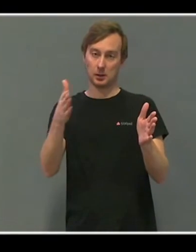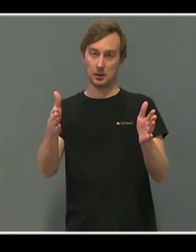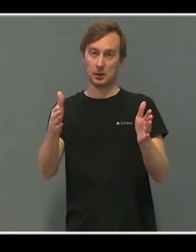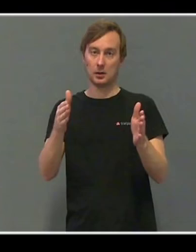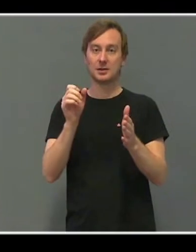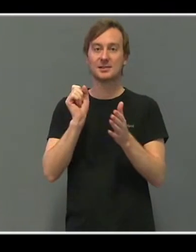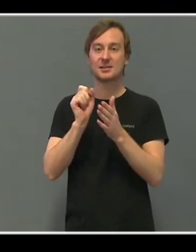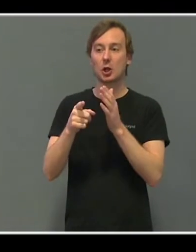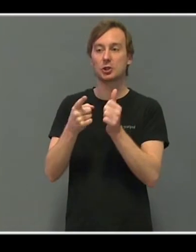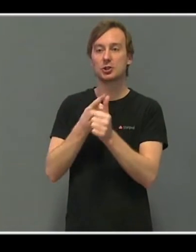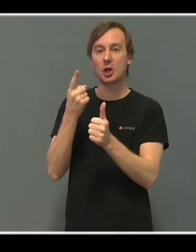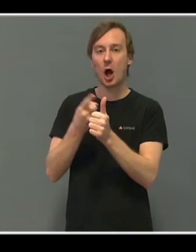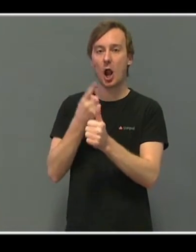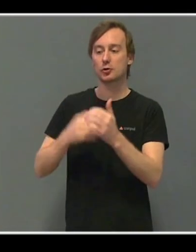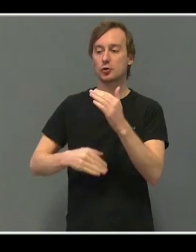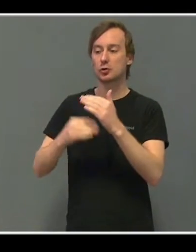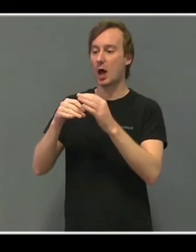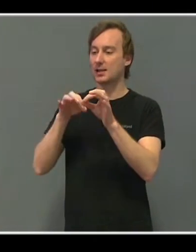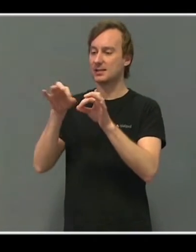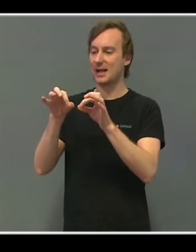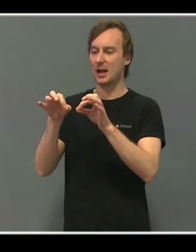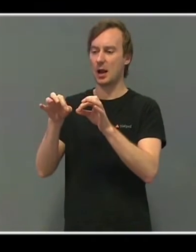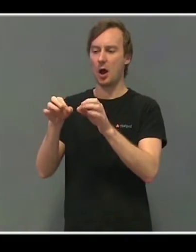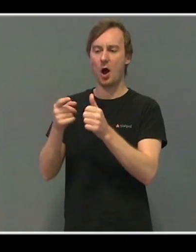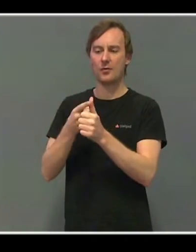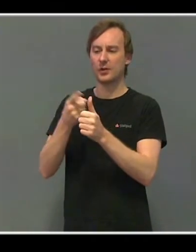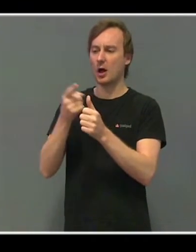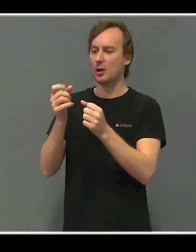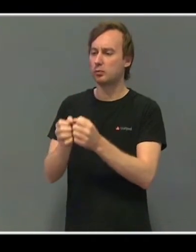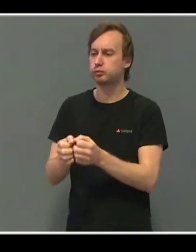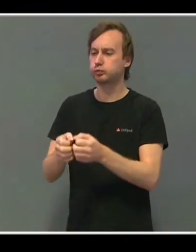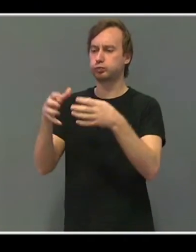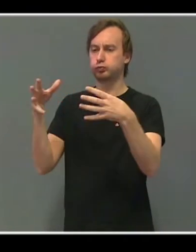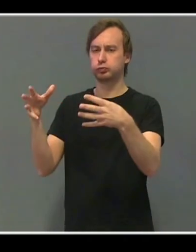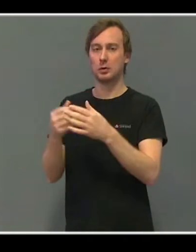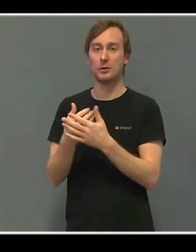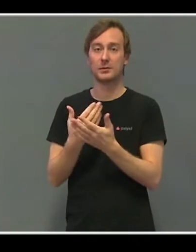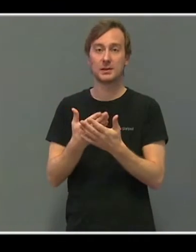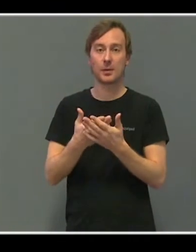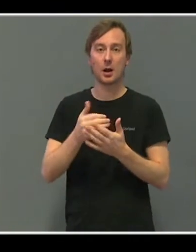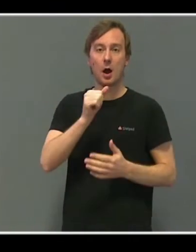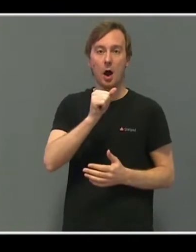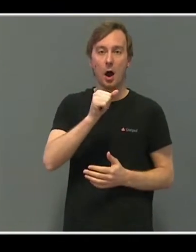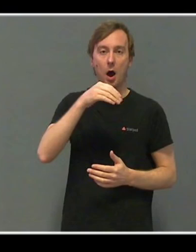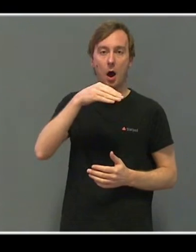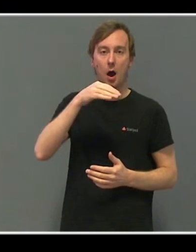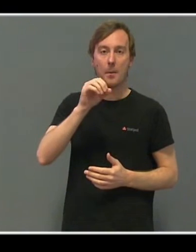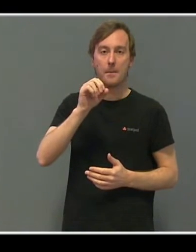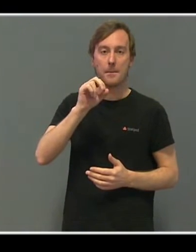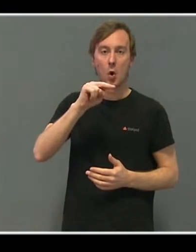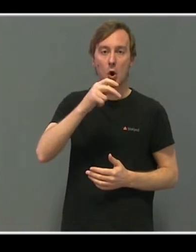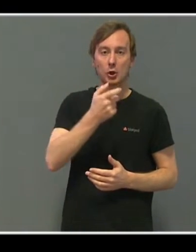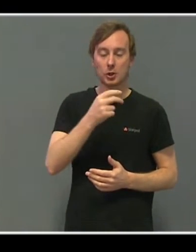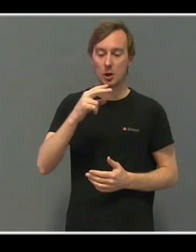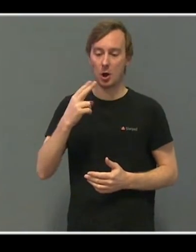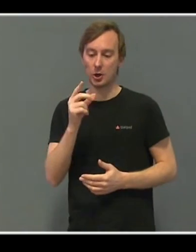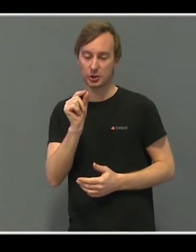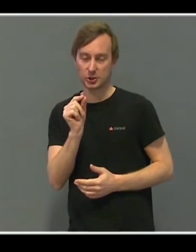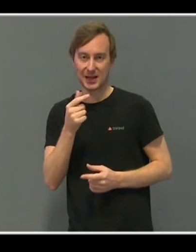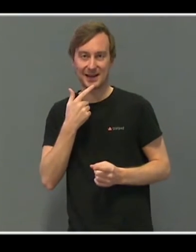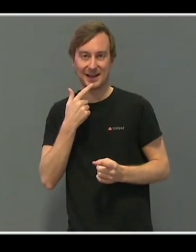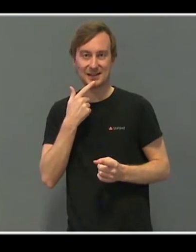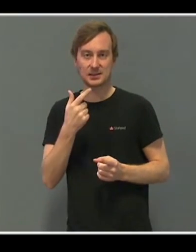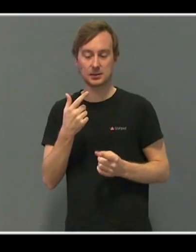sosiale spill økt veldig. Og bare sånn kjempeenkelt spill som Among Us. Ikke sant? Superenkelt, litt